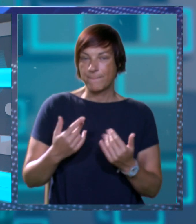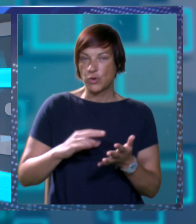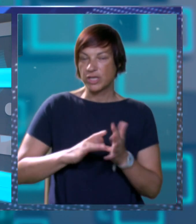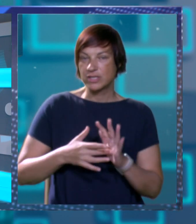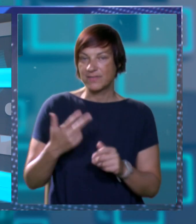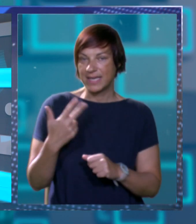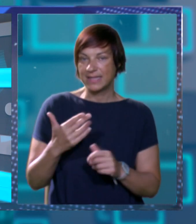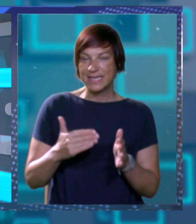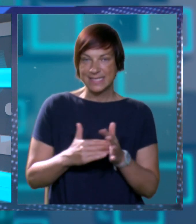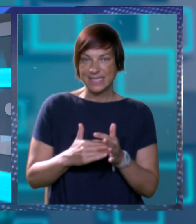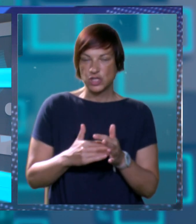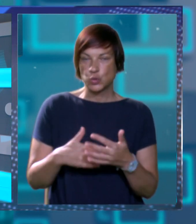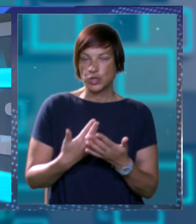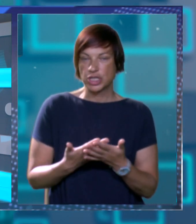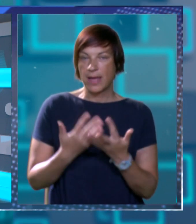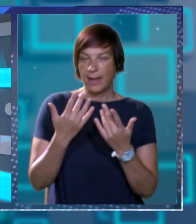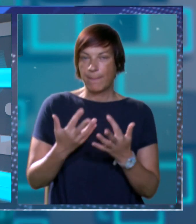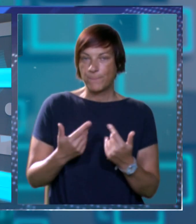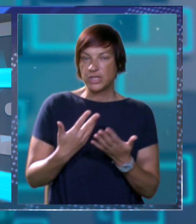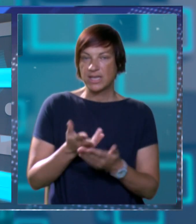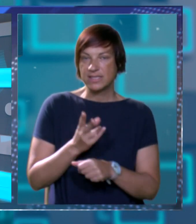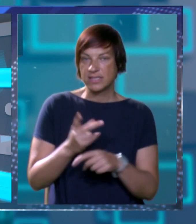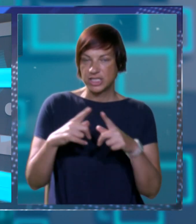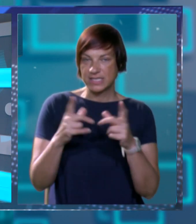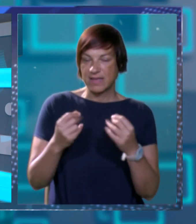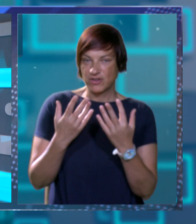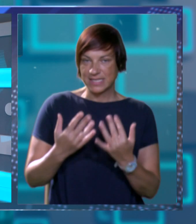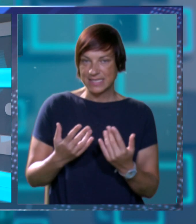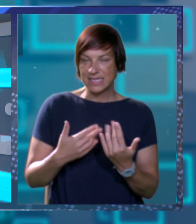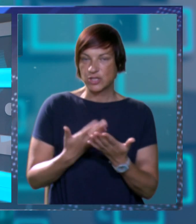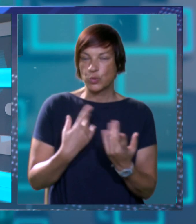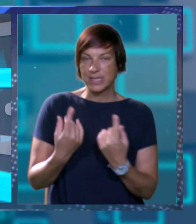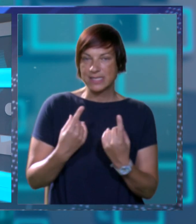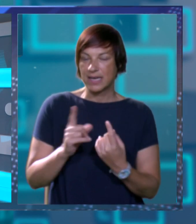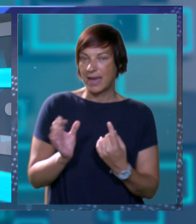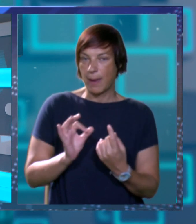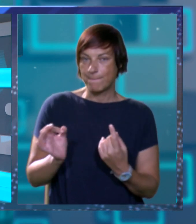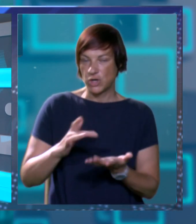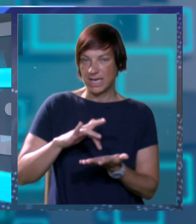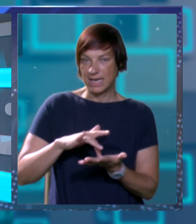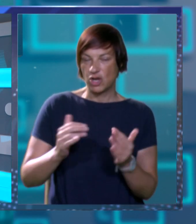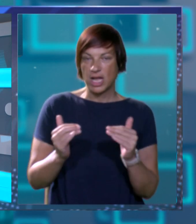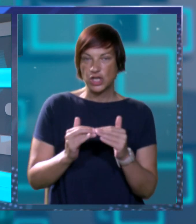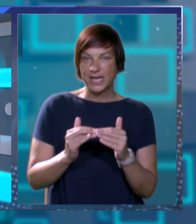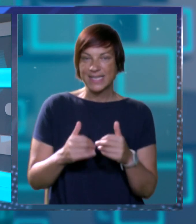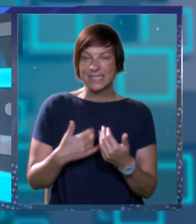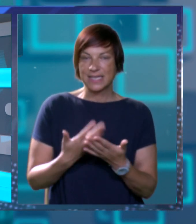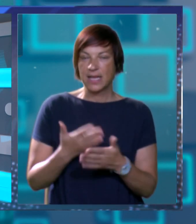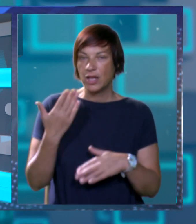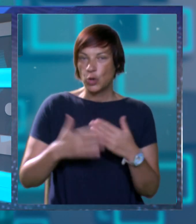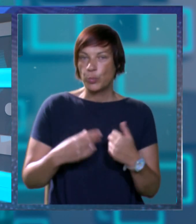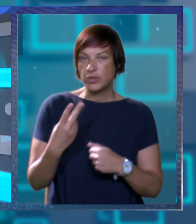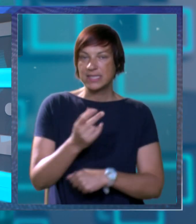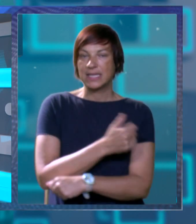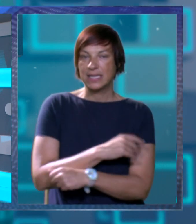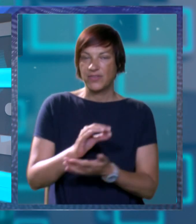brojci od svega 30.000. Podaci su to od državnog zavoda za statistiku a situacija nije bolja na lokalnoj razini. U